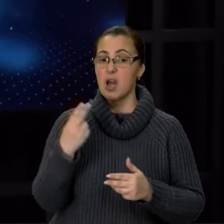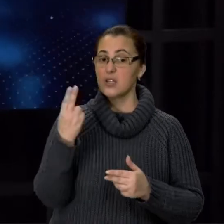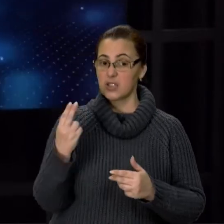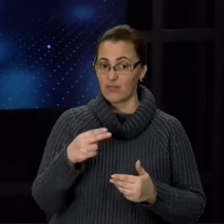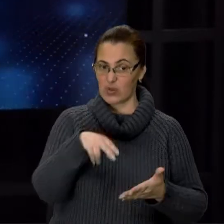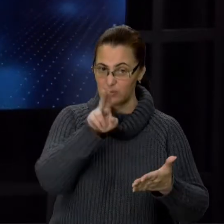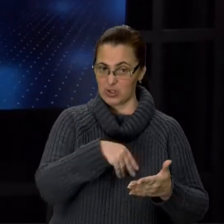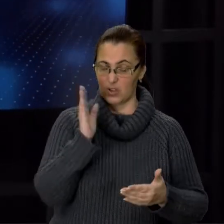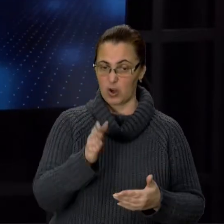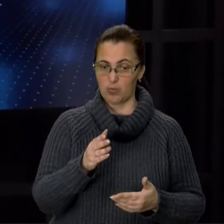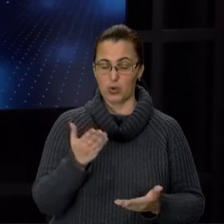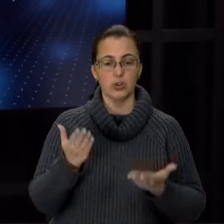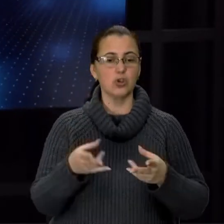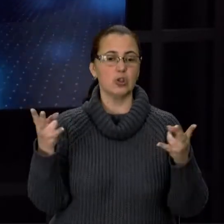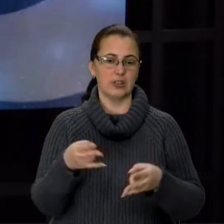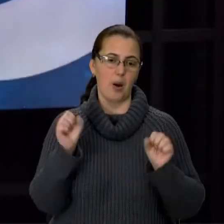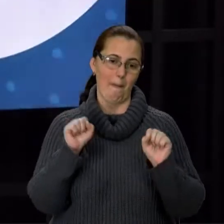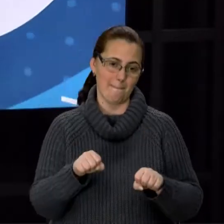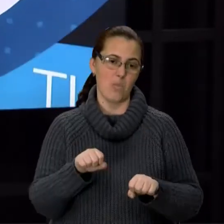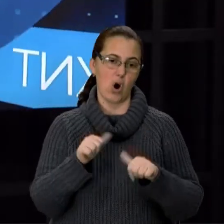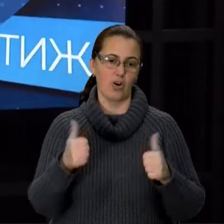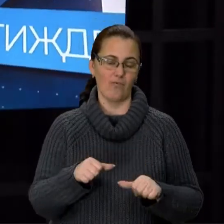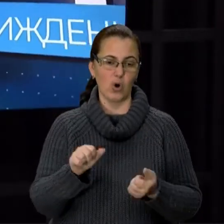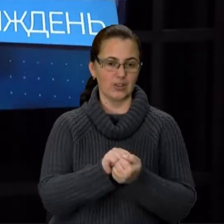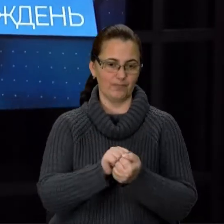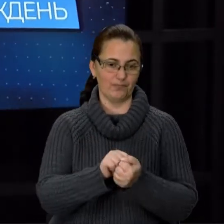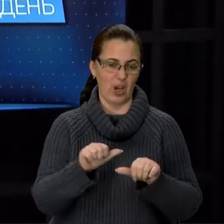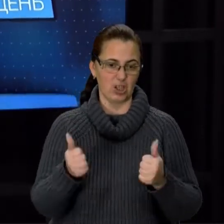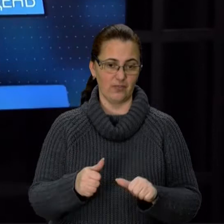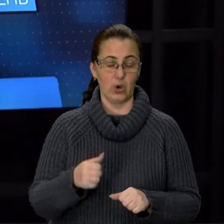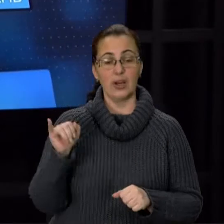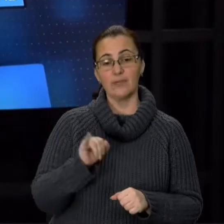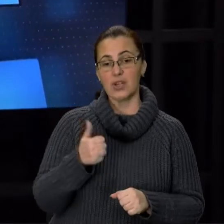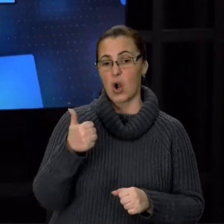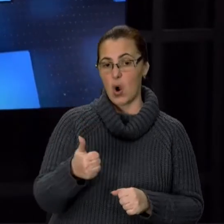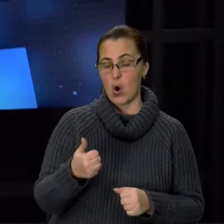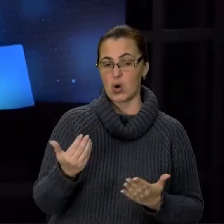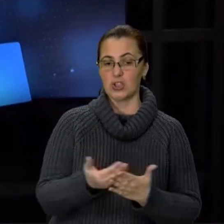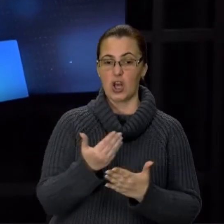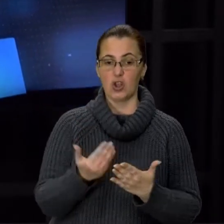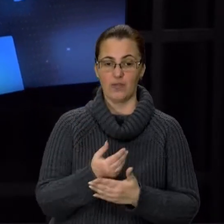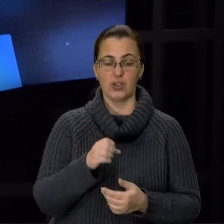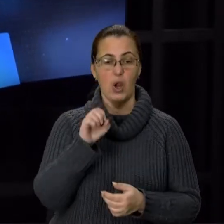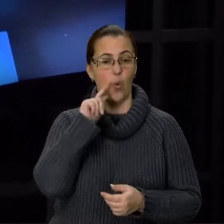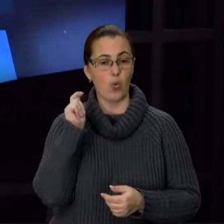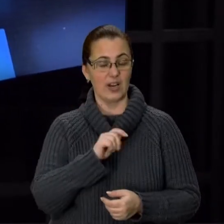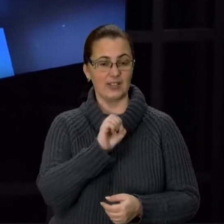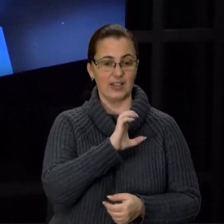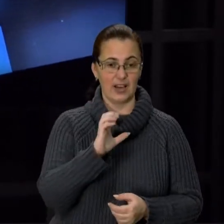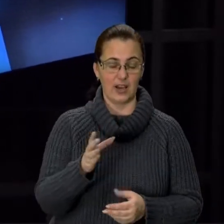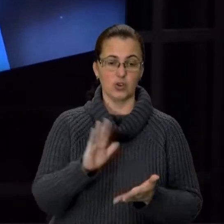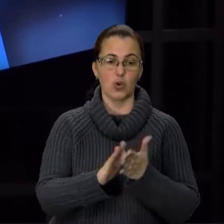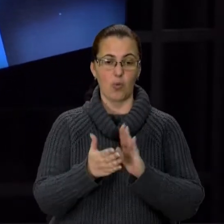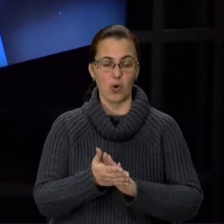але за потреби їх можна буде оформити і у паперовій формі. І хороша новина. Україна та ЄС домовились про взаємне